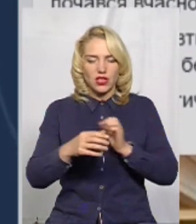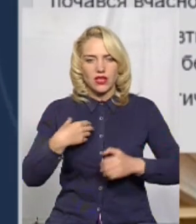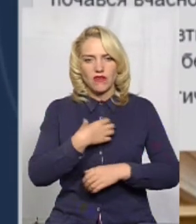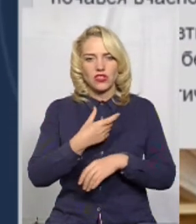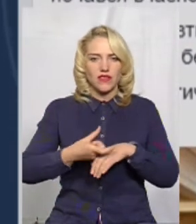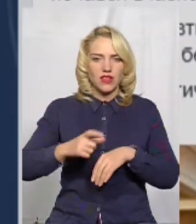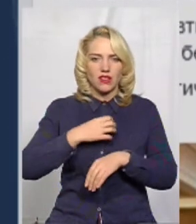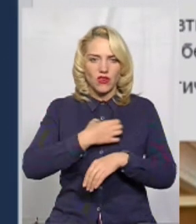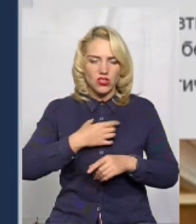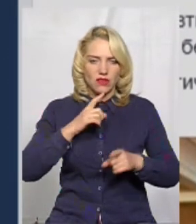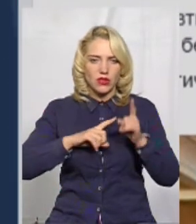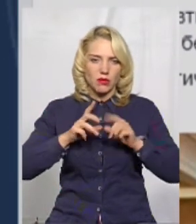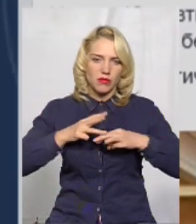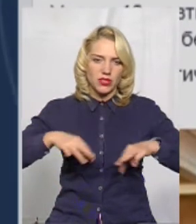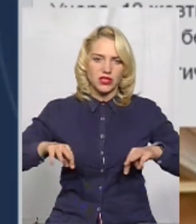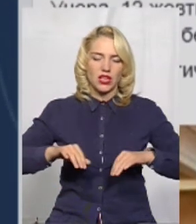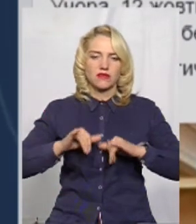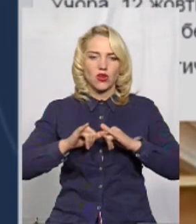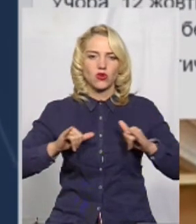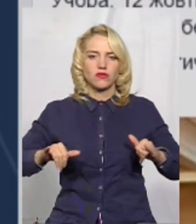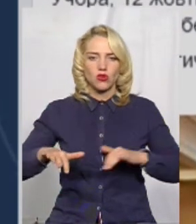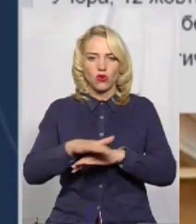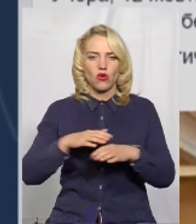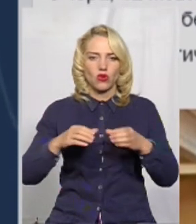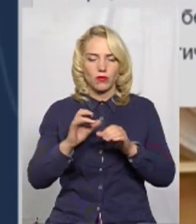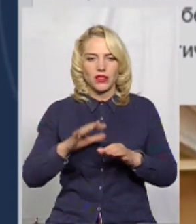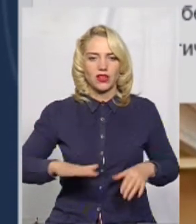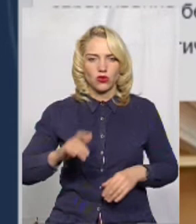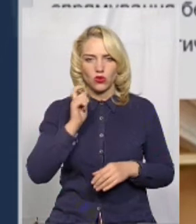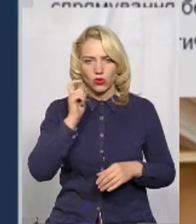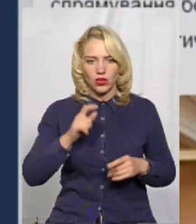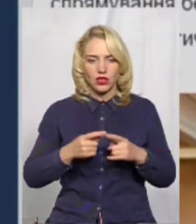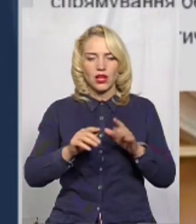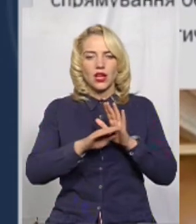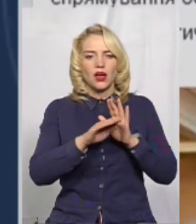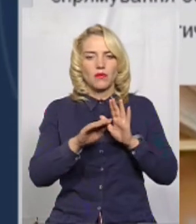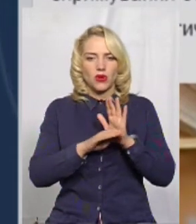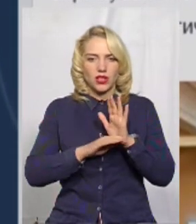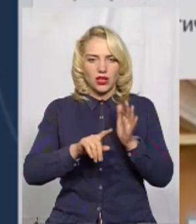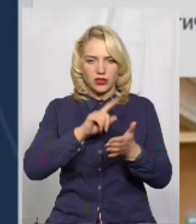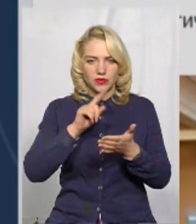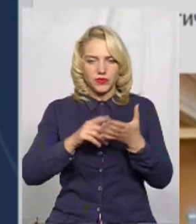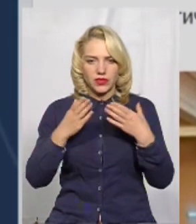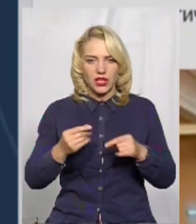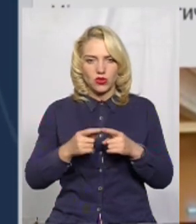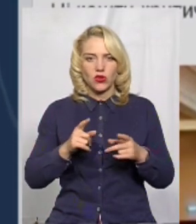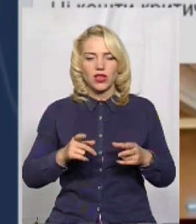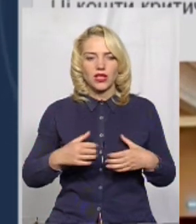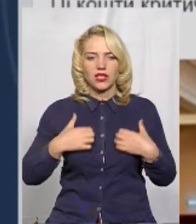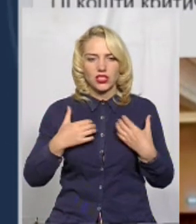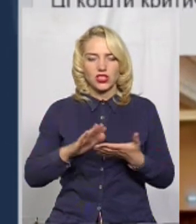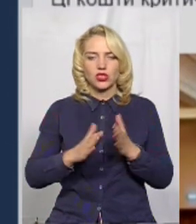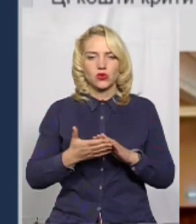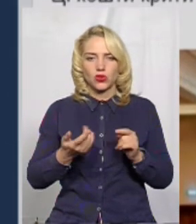надважлива нарада Міністерства розвитку громад на території України. Питання порядку денного – критична ситуація із опалювальним сезоном у